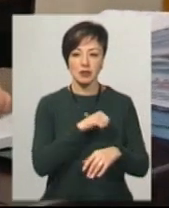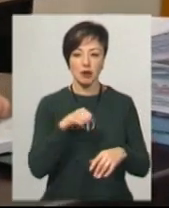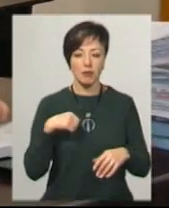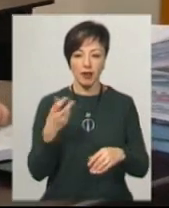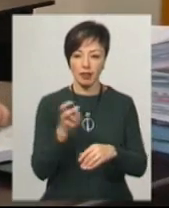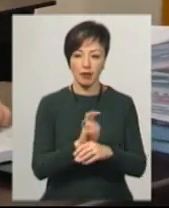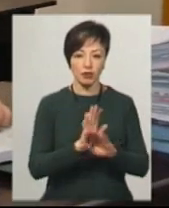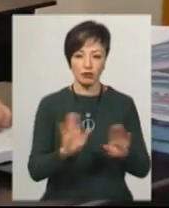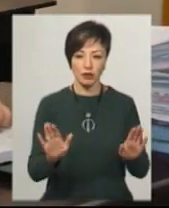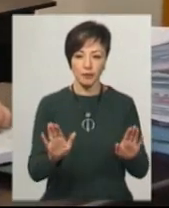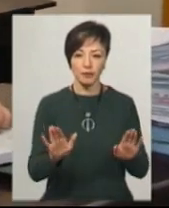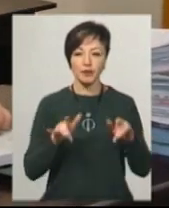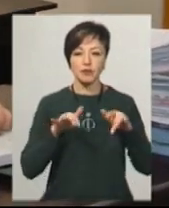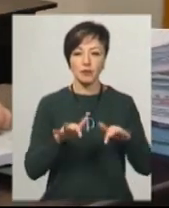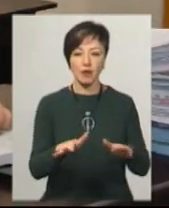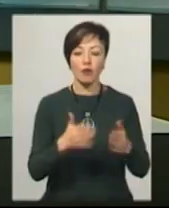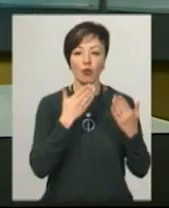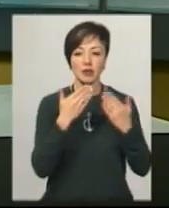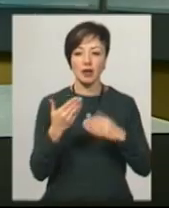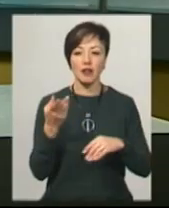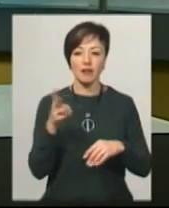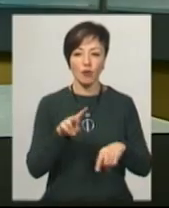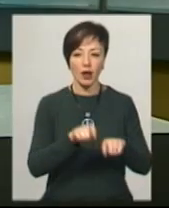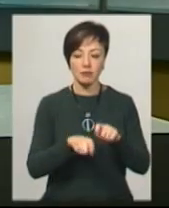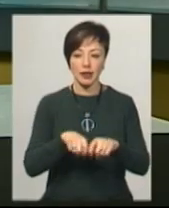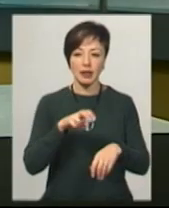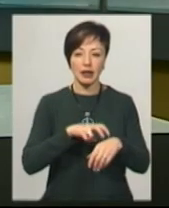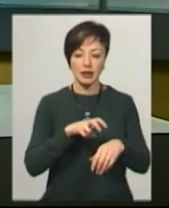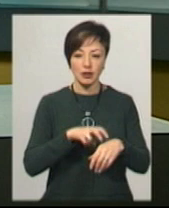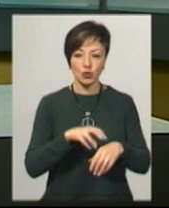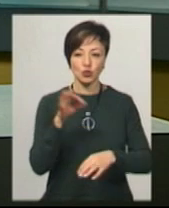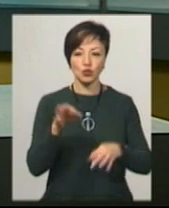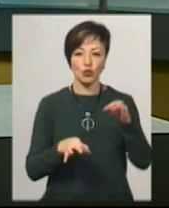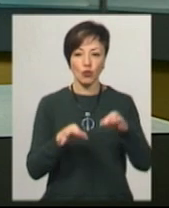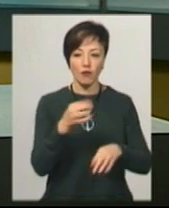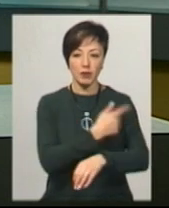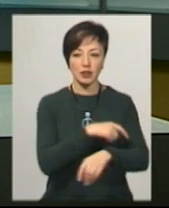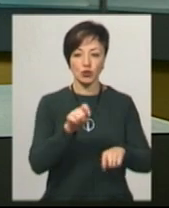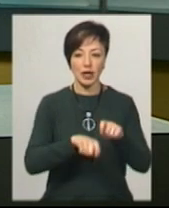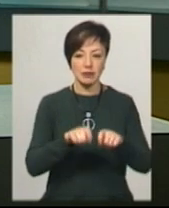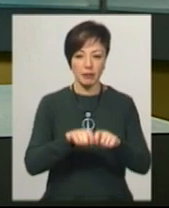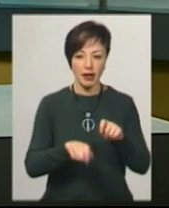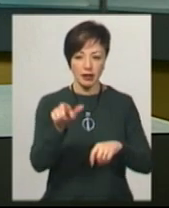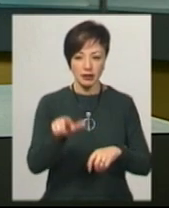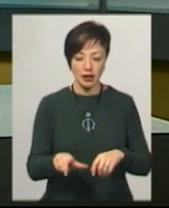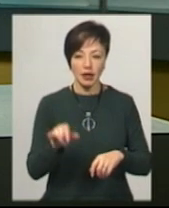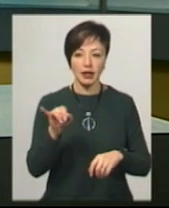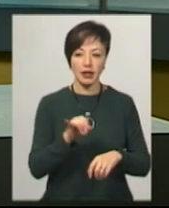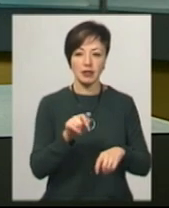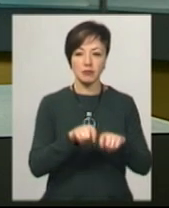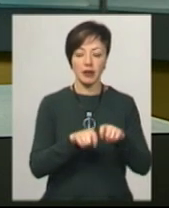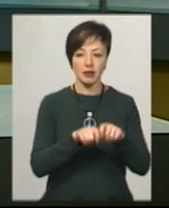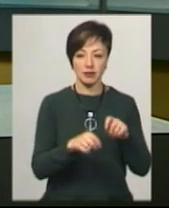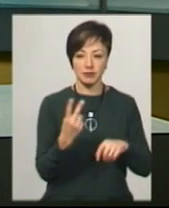засідання не прийшла. В ході справи опитали двох експертів – лікаря, судового медичного експерта Яніну Сопко і судового експерта